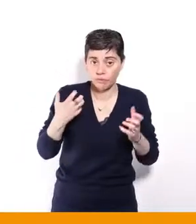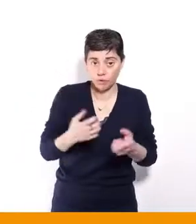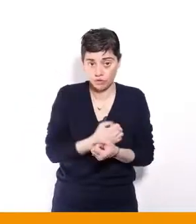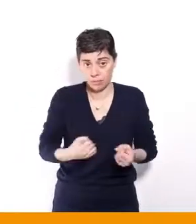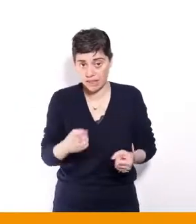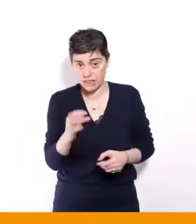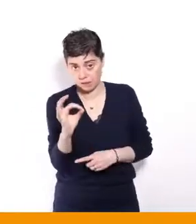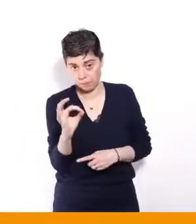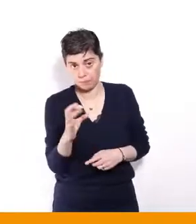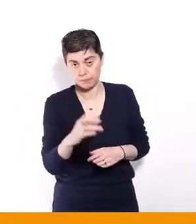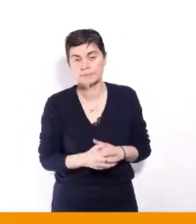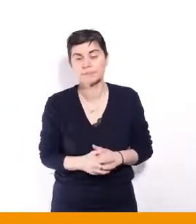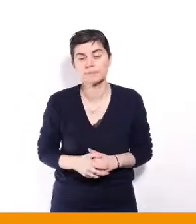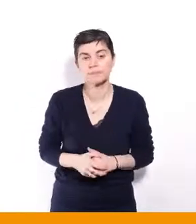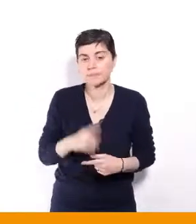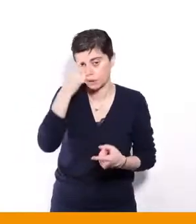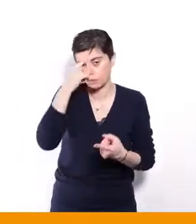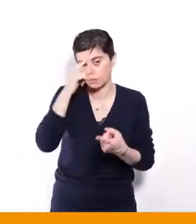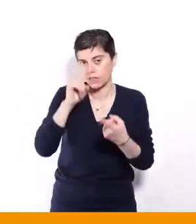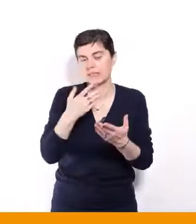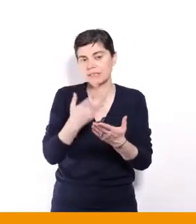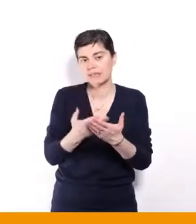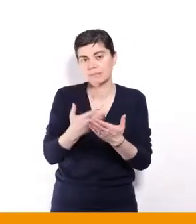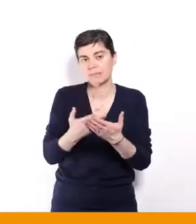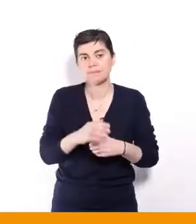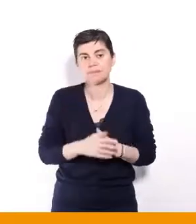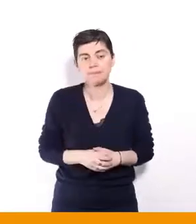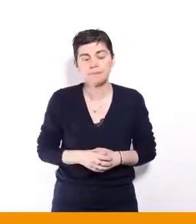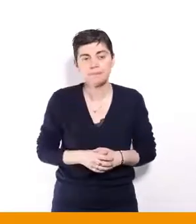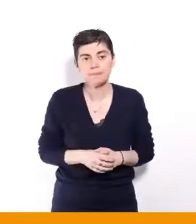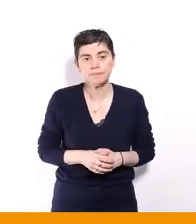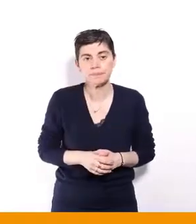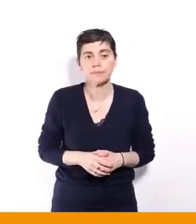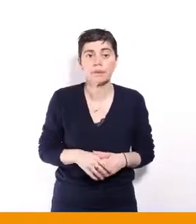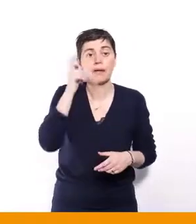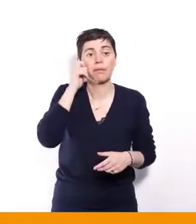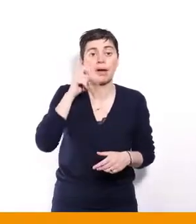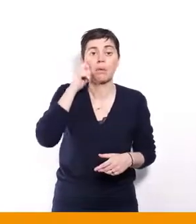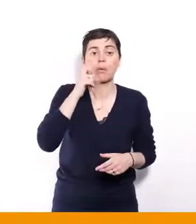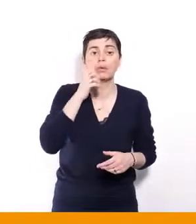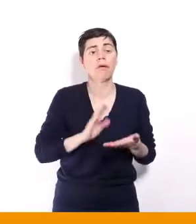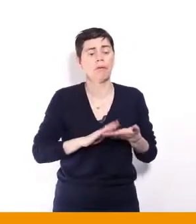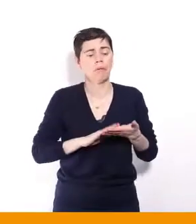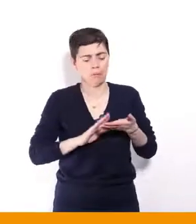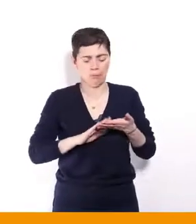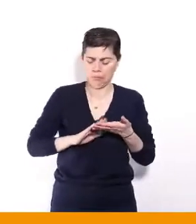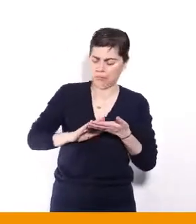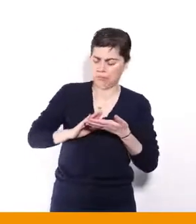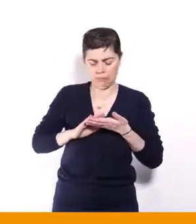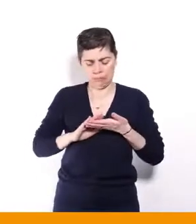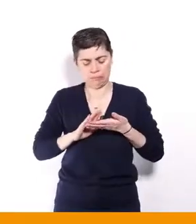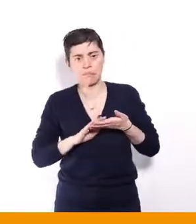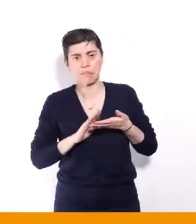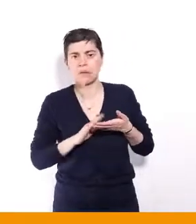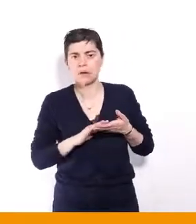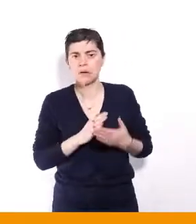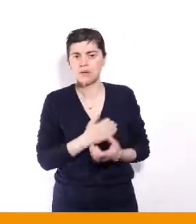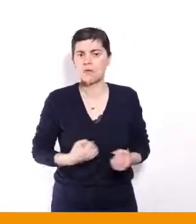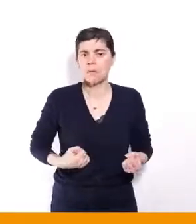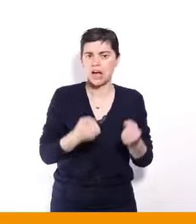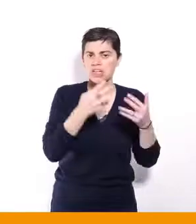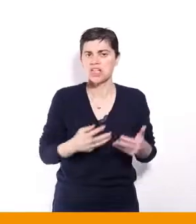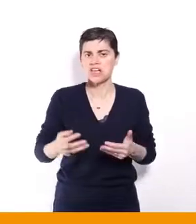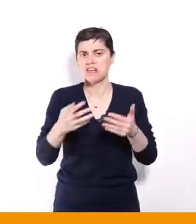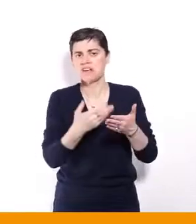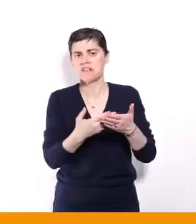Zéro chômeur, c'est ça l'objectif. Ça devrait être l'objectif. Moi, quand j'entends Emmanuel Macron se féliciter parce que, c'est bon, les chiffres du chômage ont